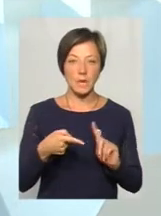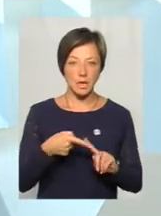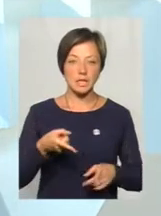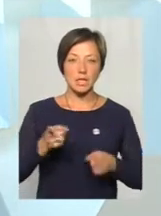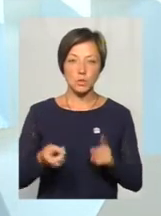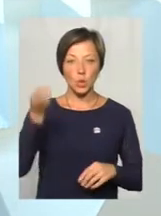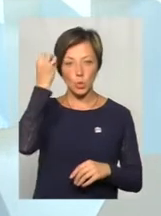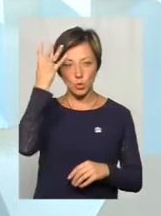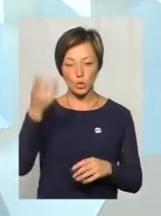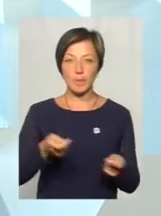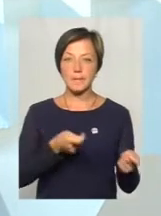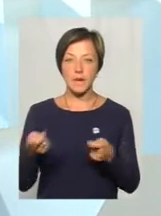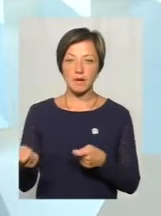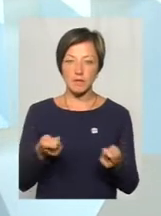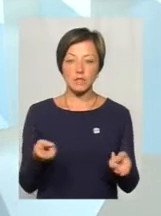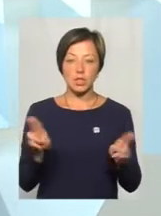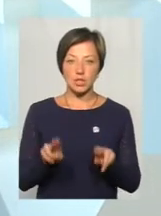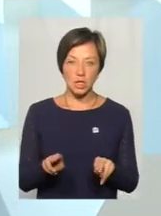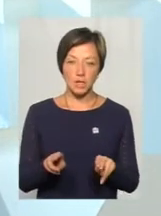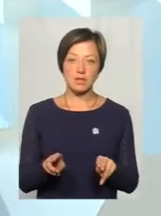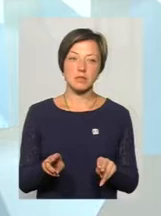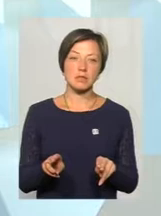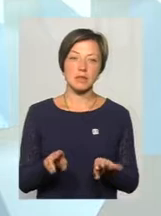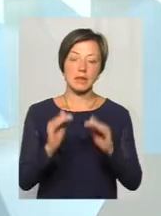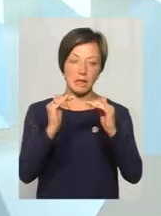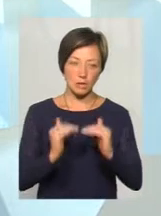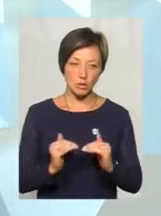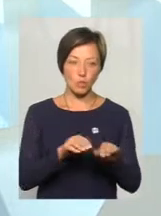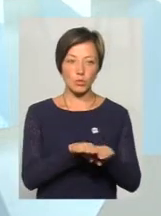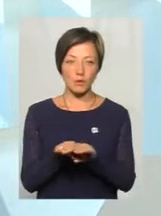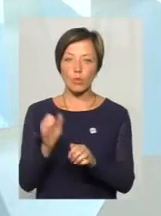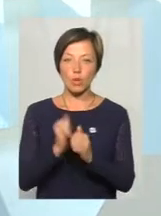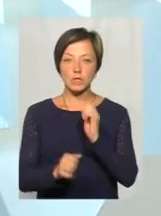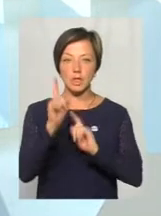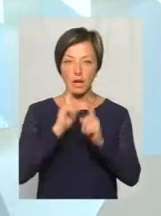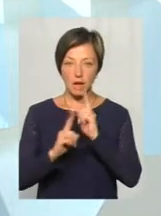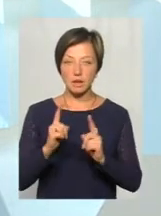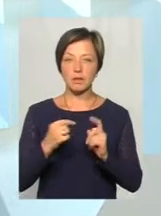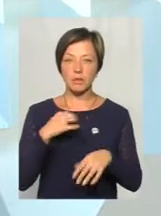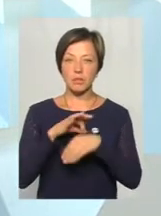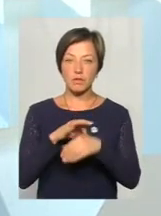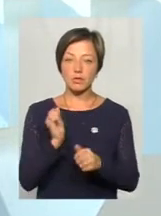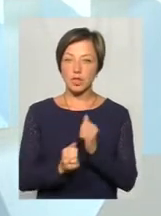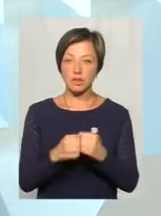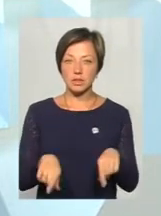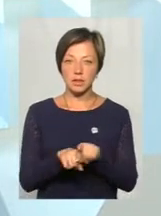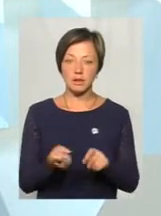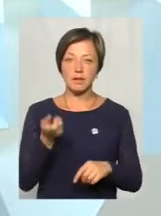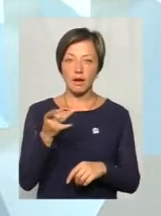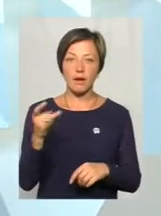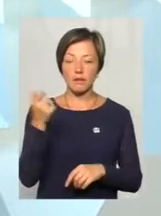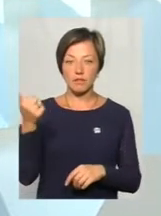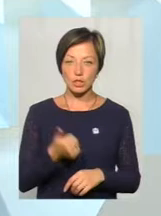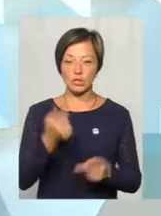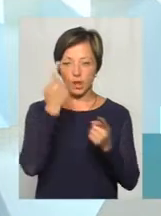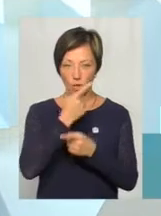дійсно, культура перевезень залишається на низькому рівні. На кожній нараді з перевізниками, я їх провожу дуже часто, декілька раз в тиждень.